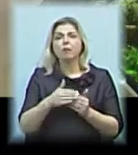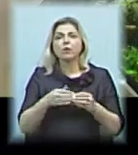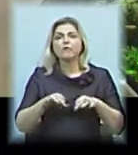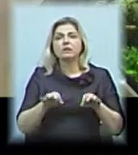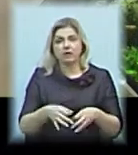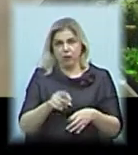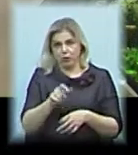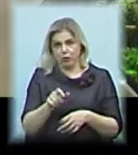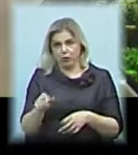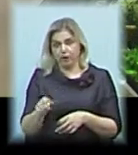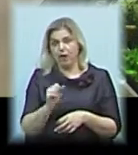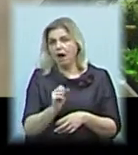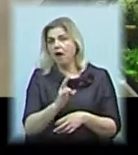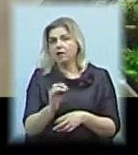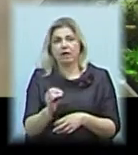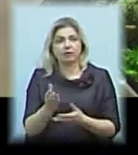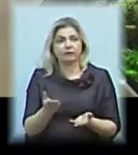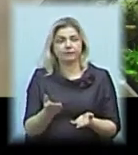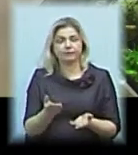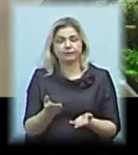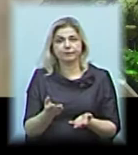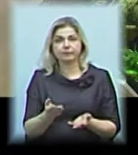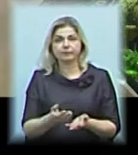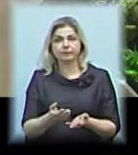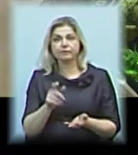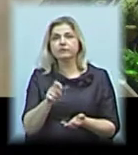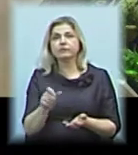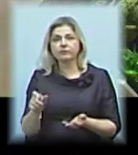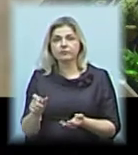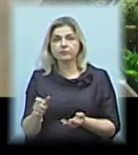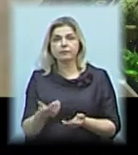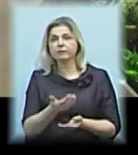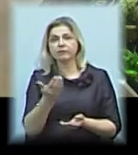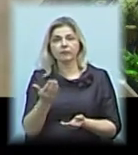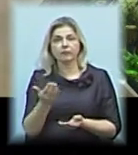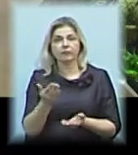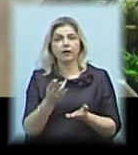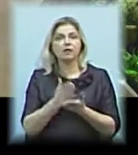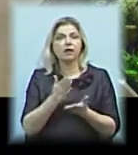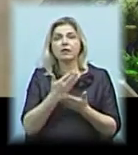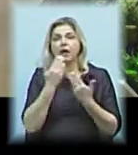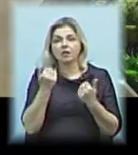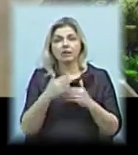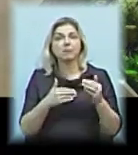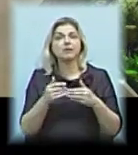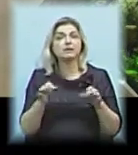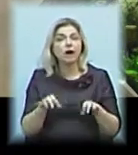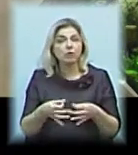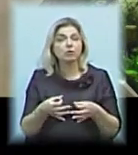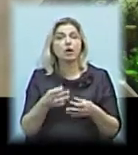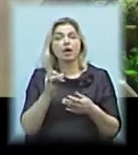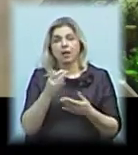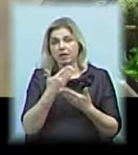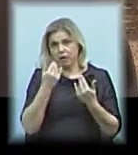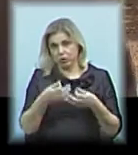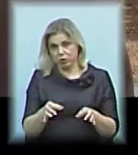люди, а не, скажімо так, особи, які не мають фаху і на те, що найголовніше, не мають на